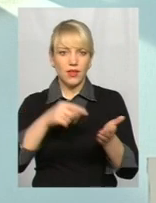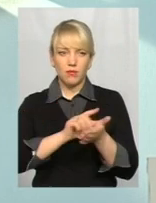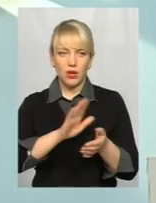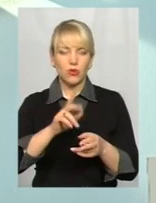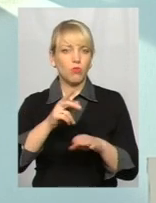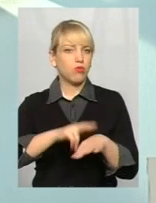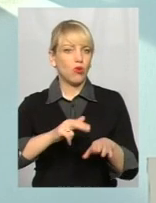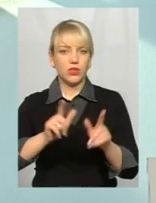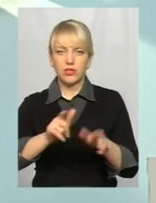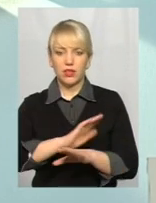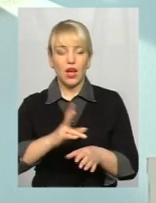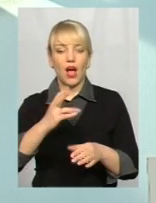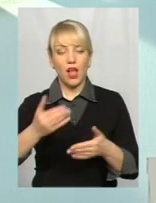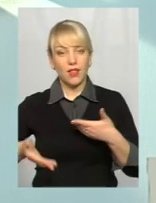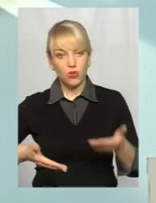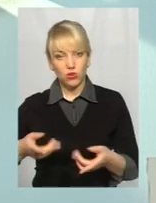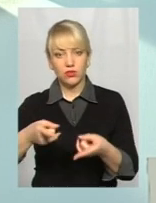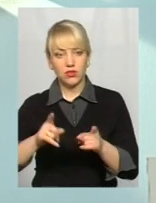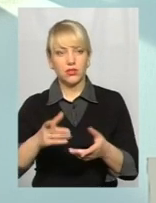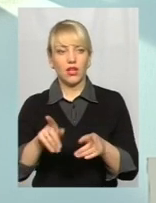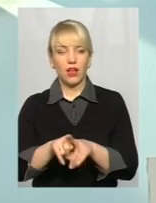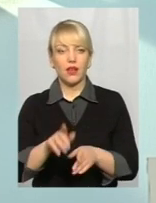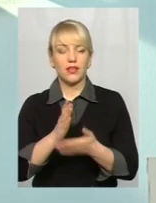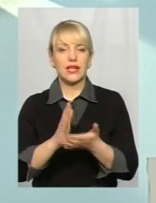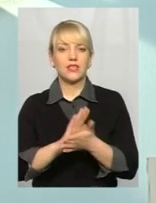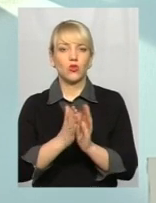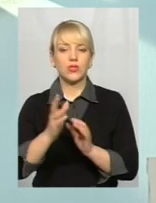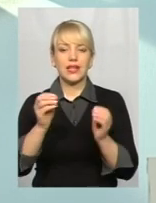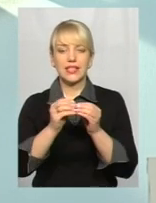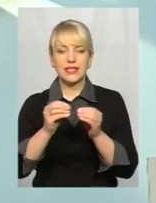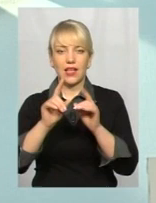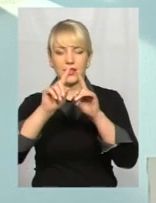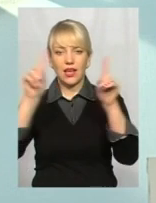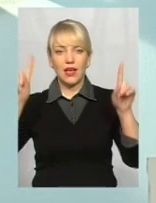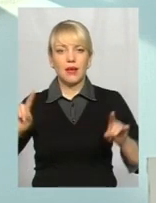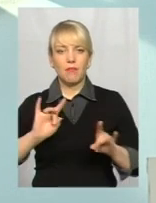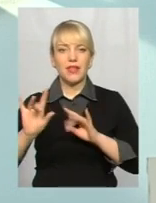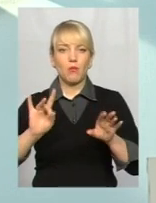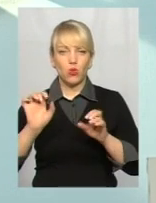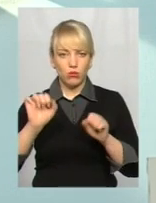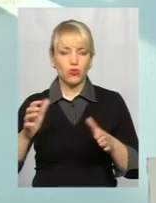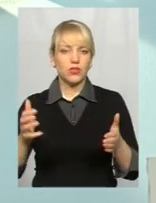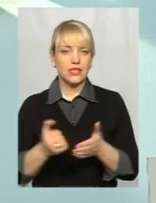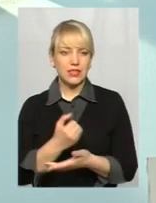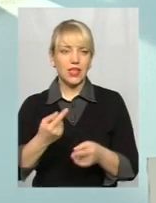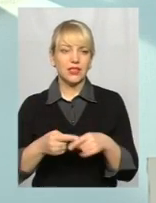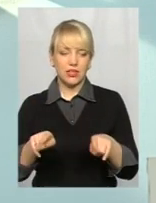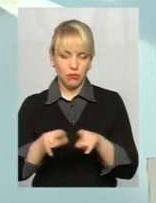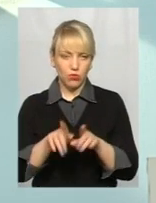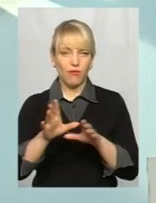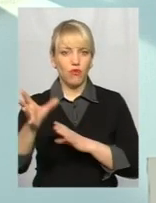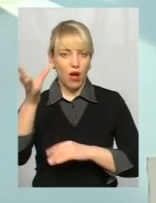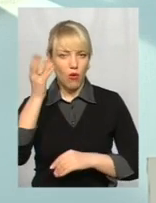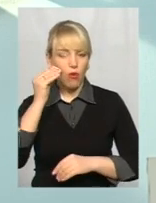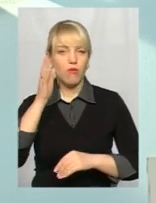погодила, але над тротуаром дійсно є така ситуація, що такі десятки бікбордів по місту все-таки можна такі знайти. Ми зараз це теж будемо враховувати,